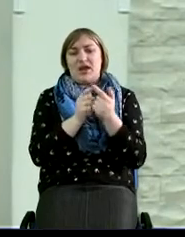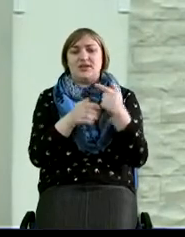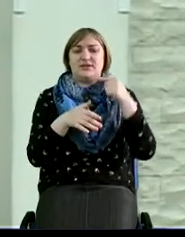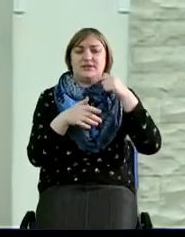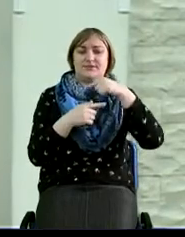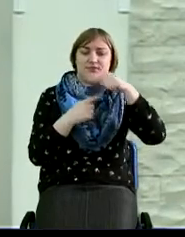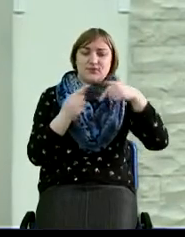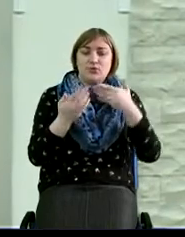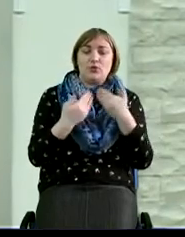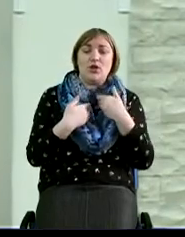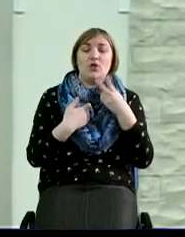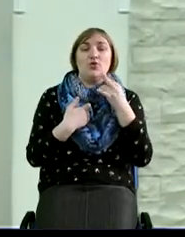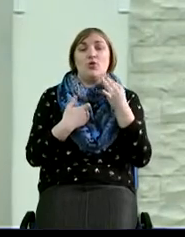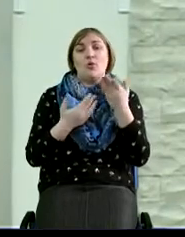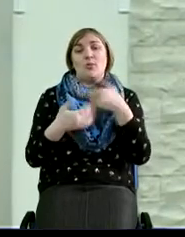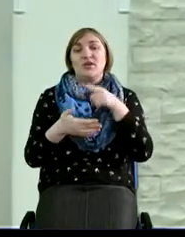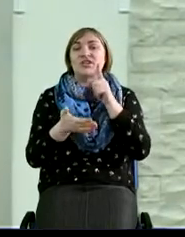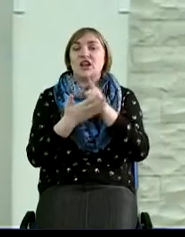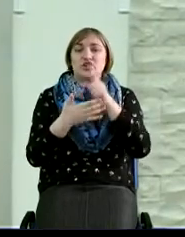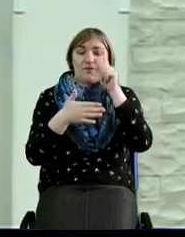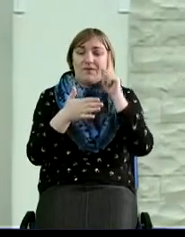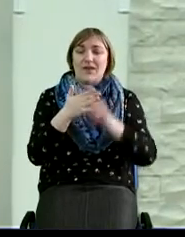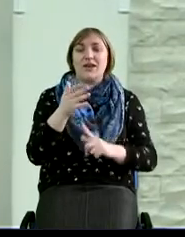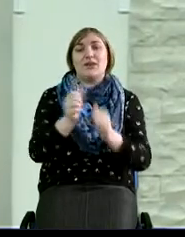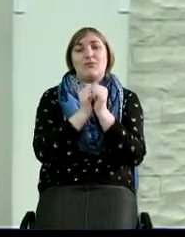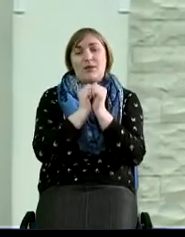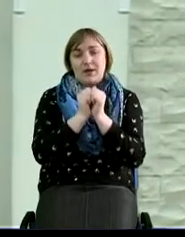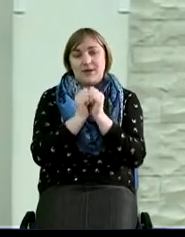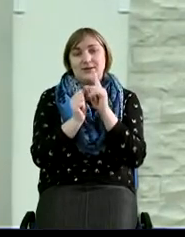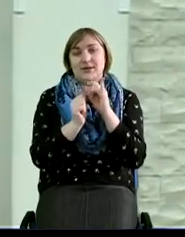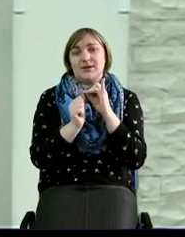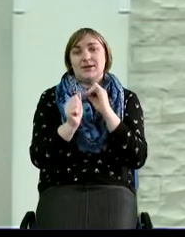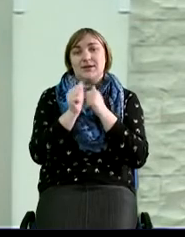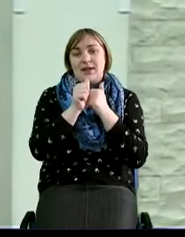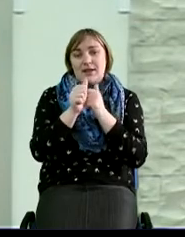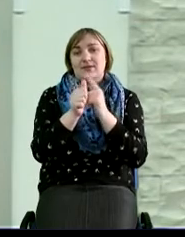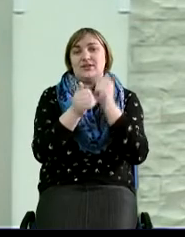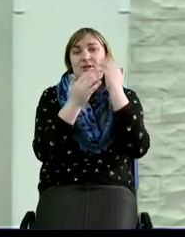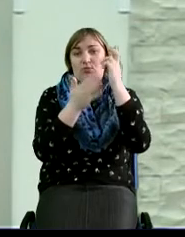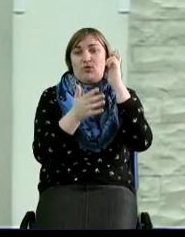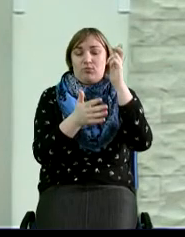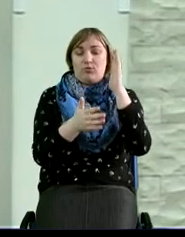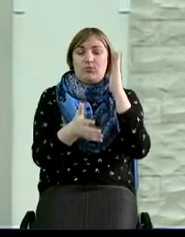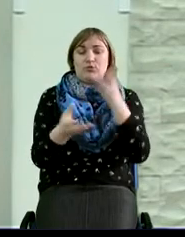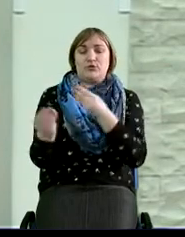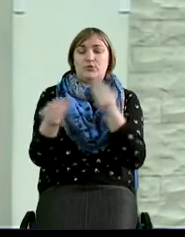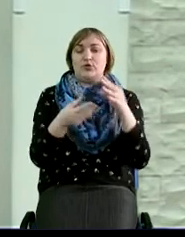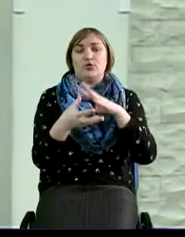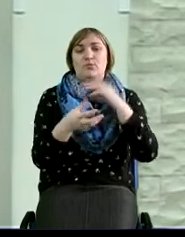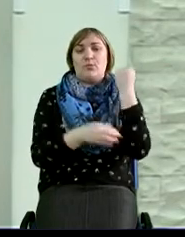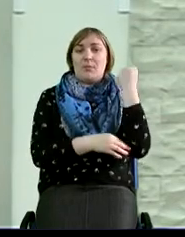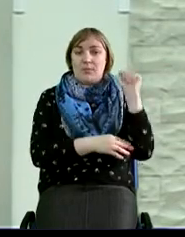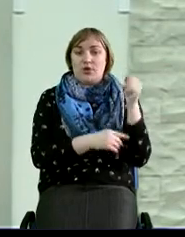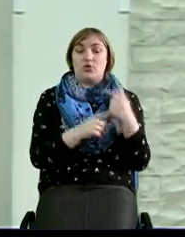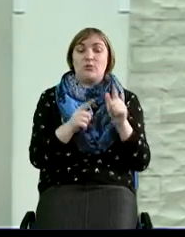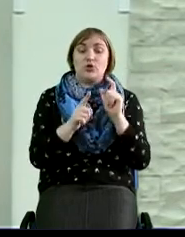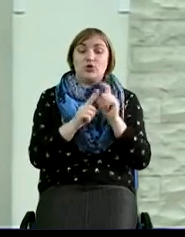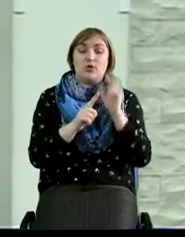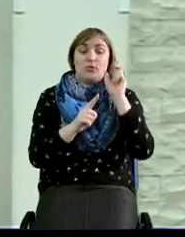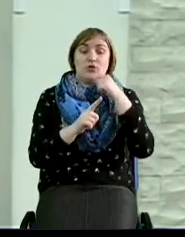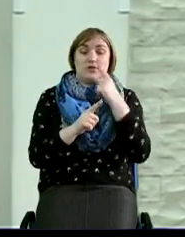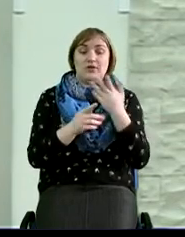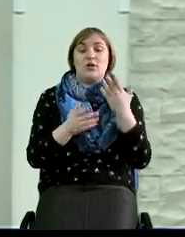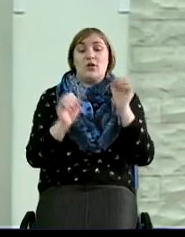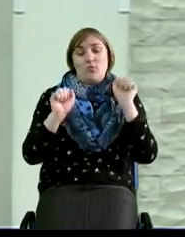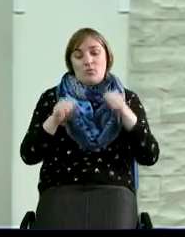нас, но мы должны верить, молиться, исследовать за Богом, и Бог принесет победу. Ибо Слово Божие говорит, что можем